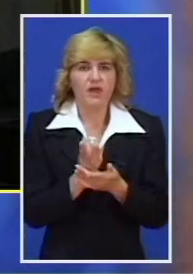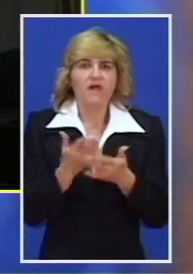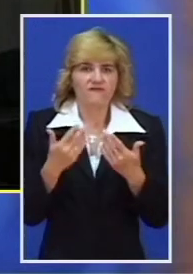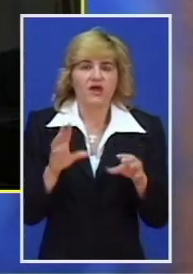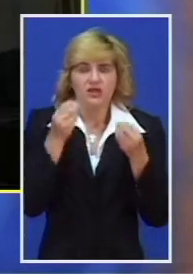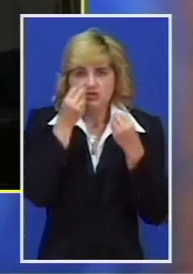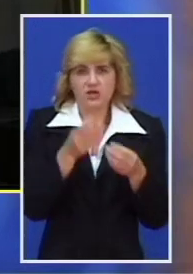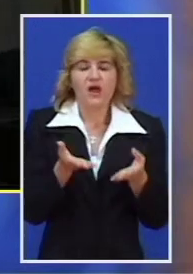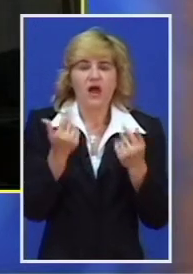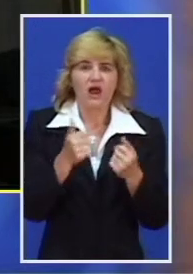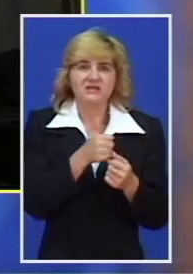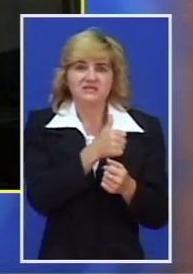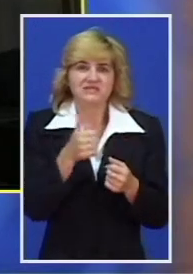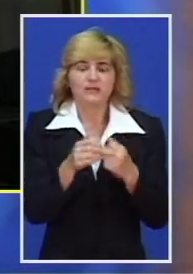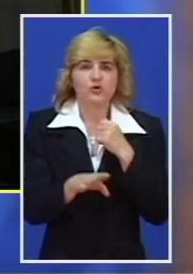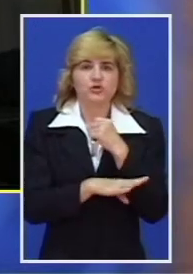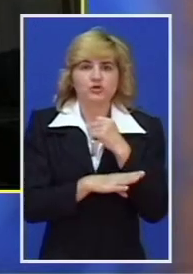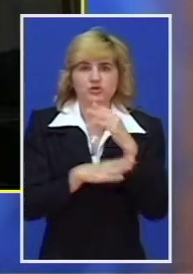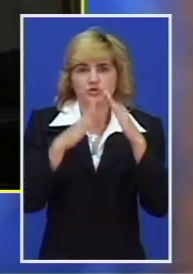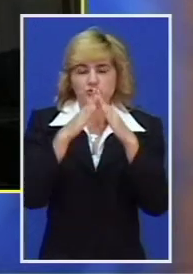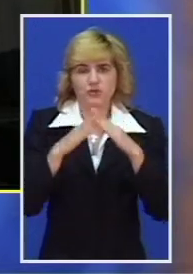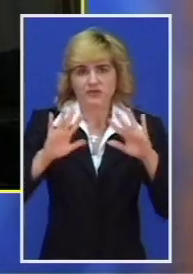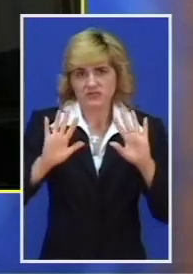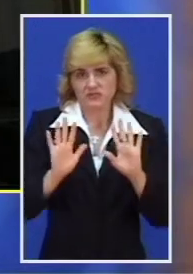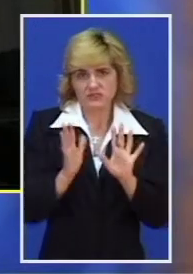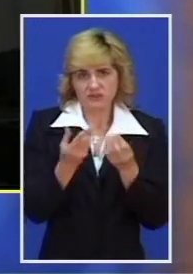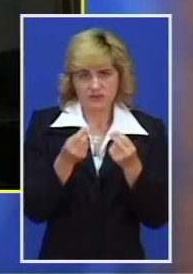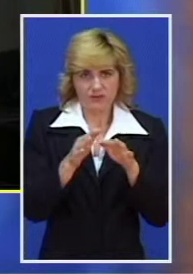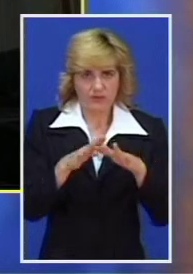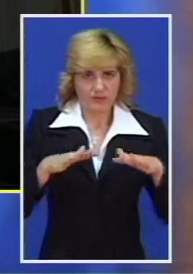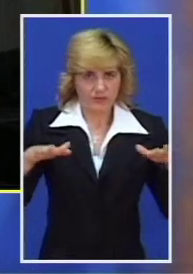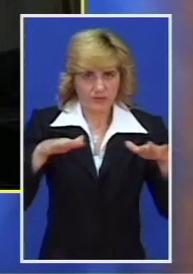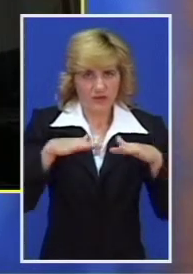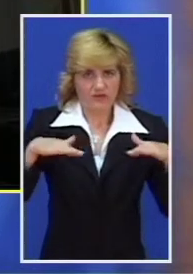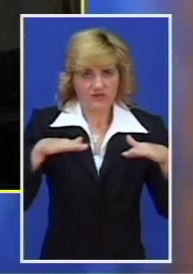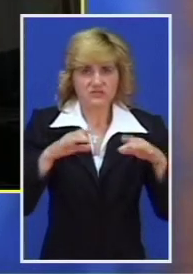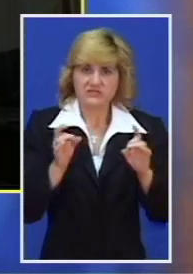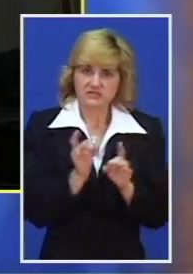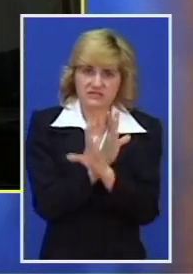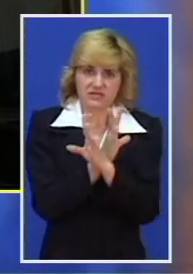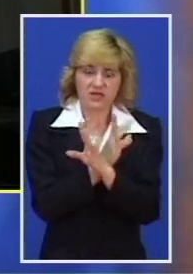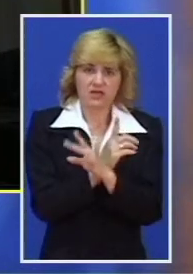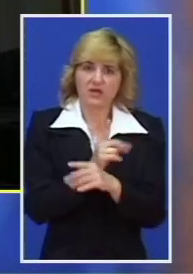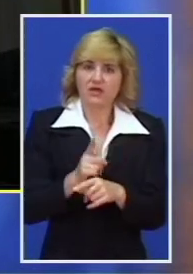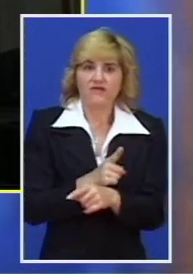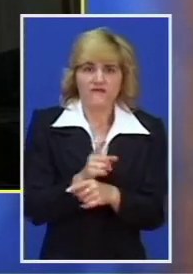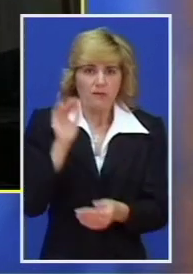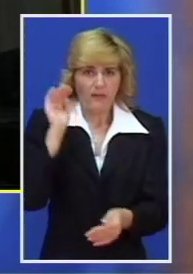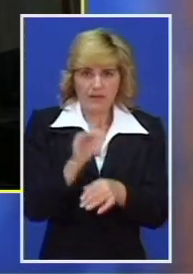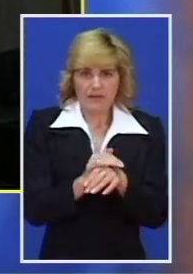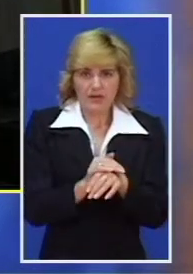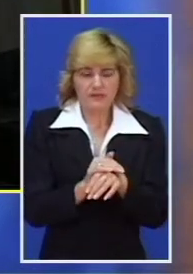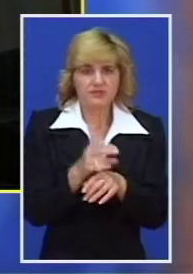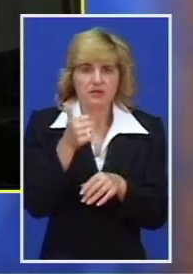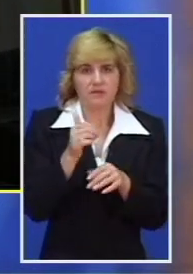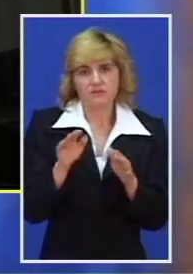izgorile, samo šumska stelja i ovaj površinski sloj. Sreća da nije bilo na vreme je to primećen, je bio